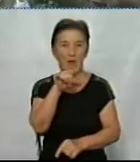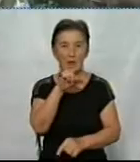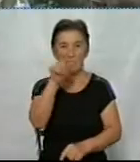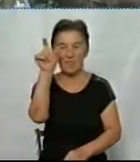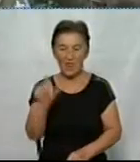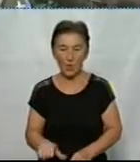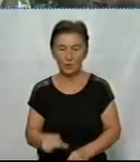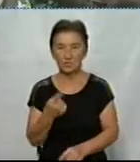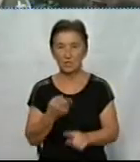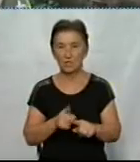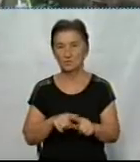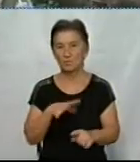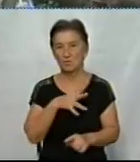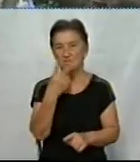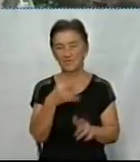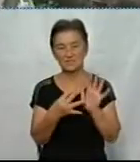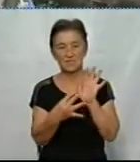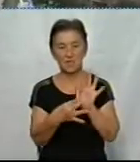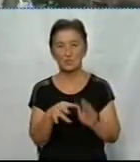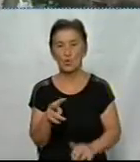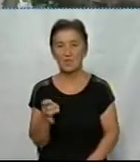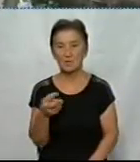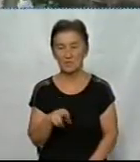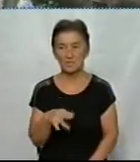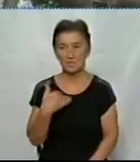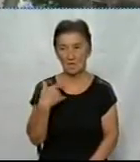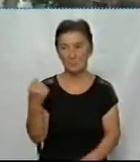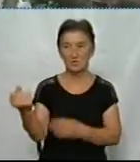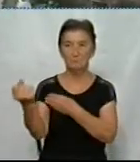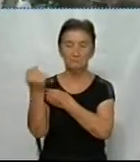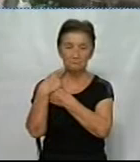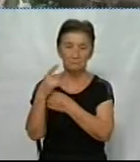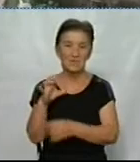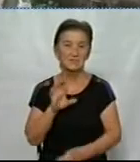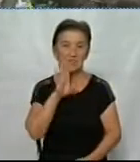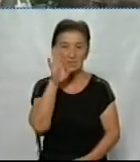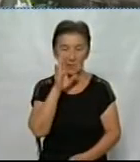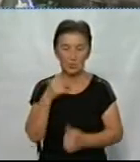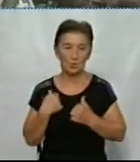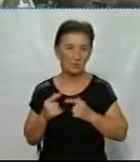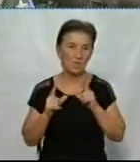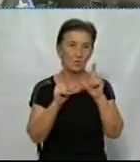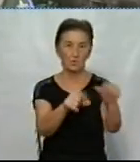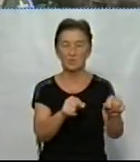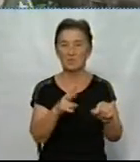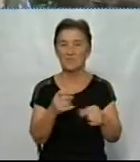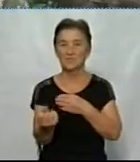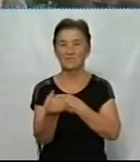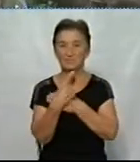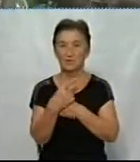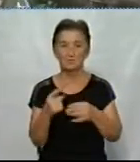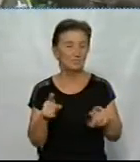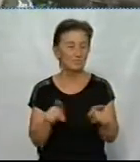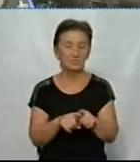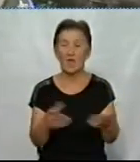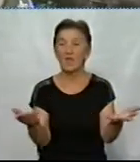Це якраз було 29 липня. Нам надійшла команда зранку, що ми вирушаємо на завдання. Теж спочатку ніхто не